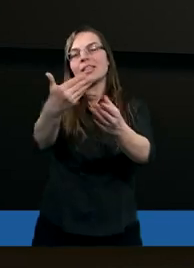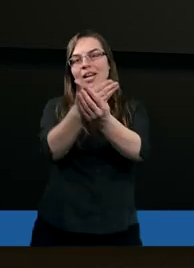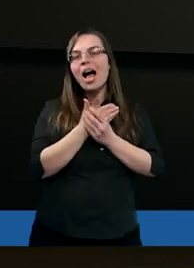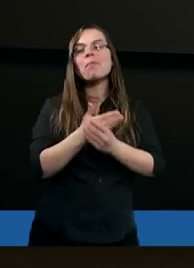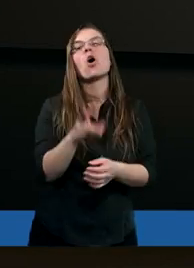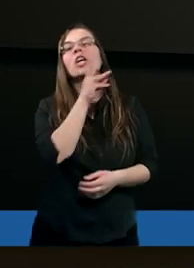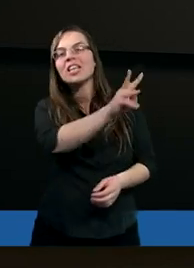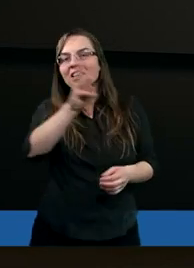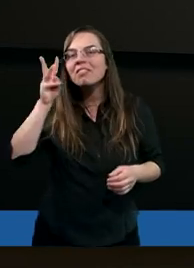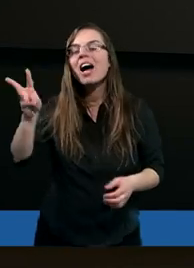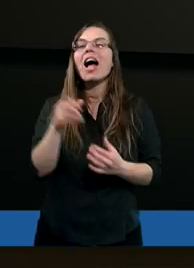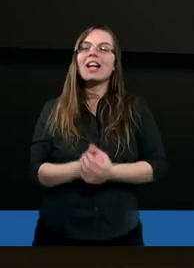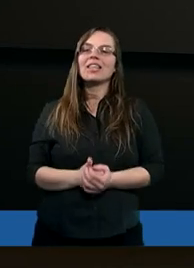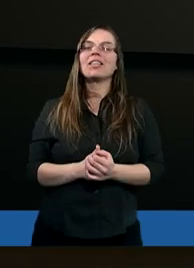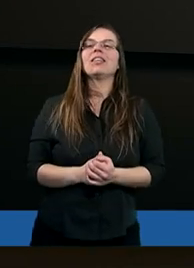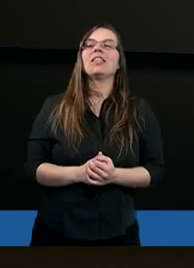zaprosić Was.